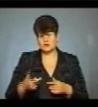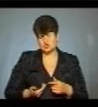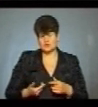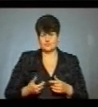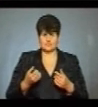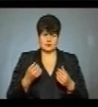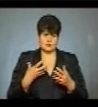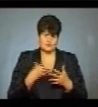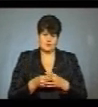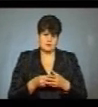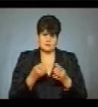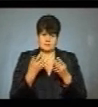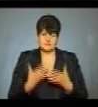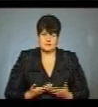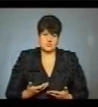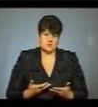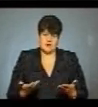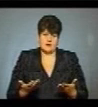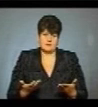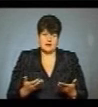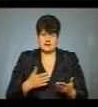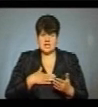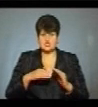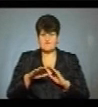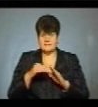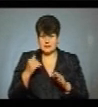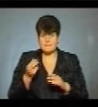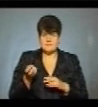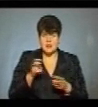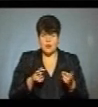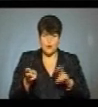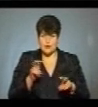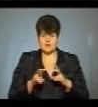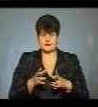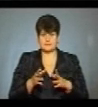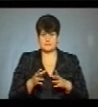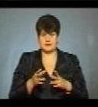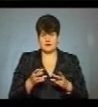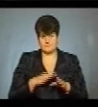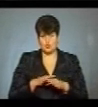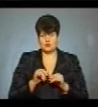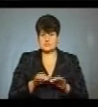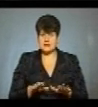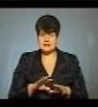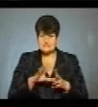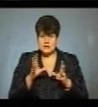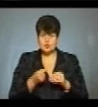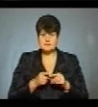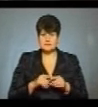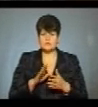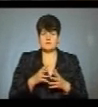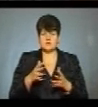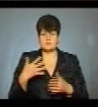своїм цивільним життям. Але за нашим викликом при потребі приходять на збори, стають дострою, виконують заходи. І загалом це буде більше 50